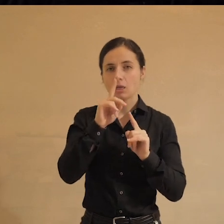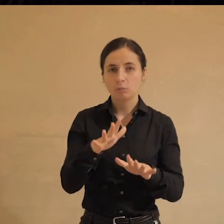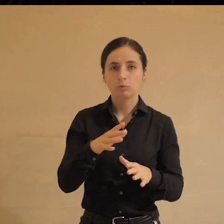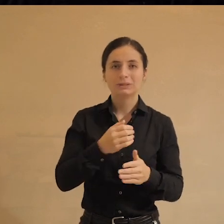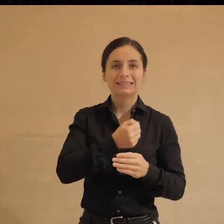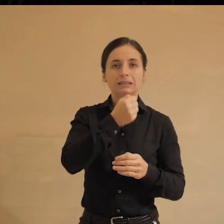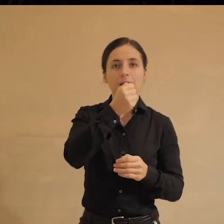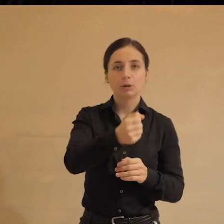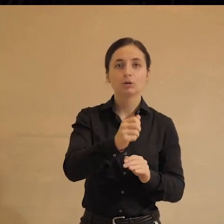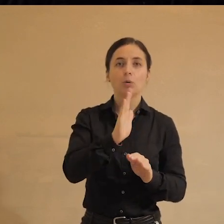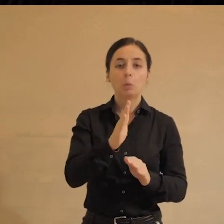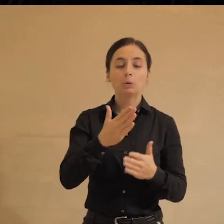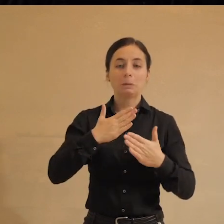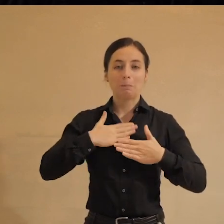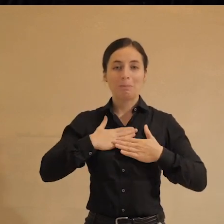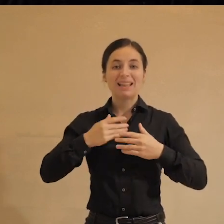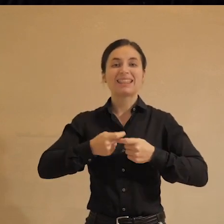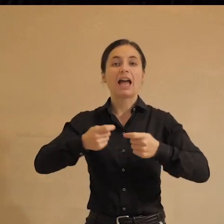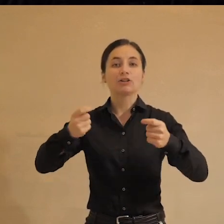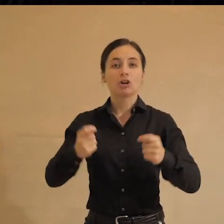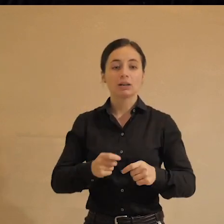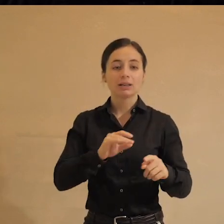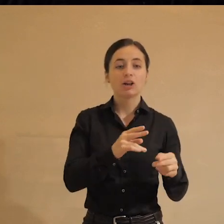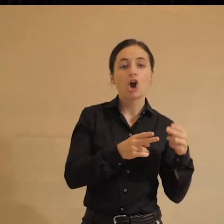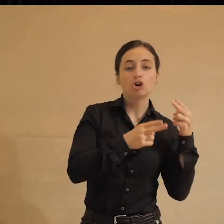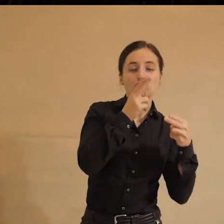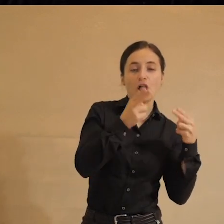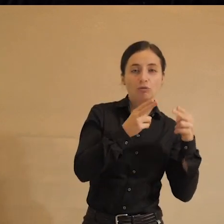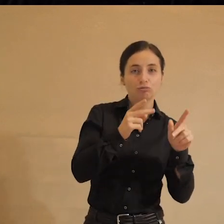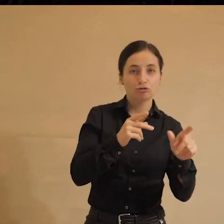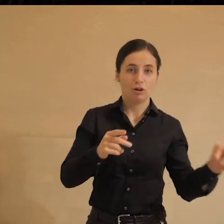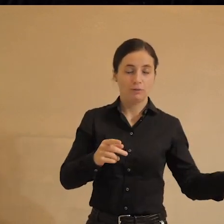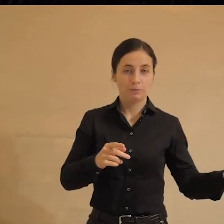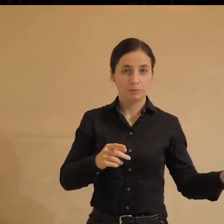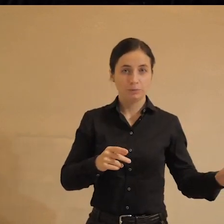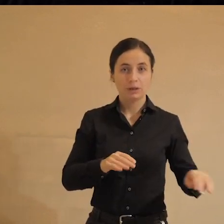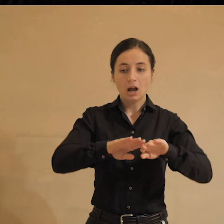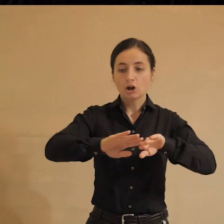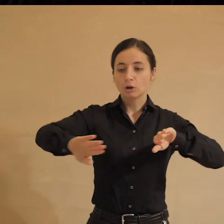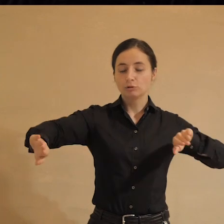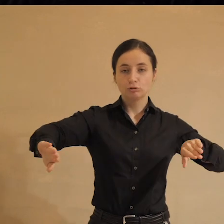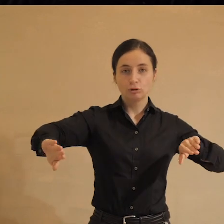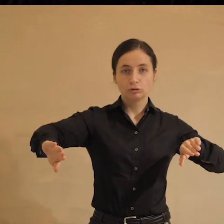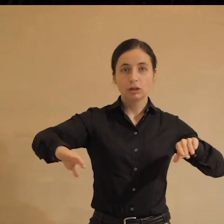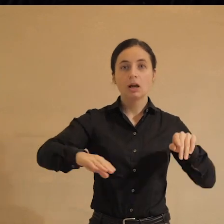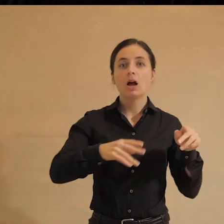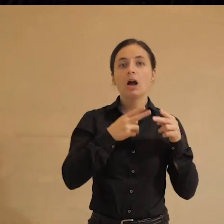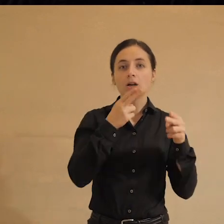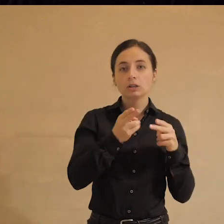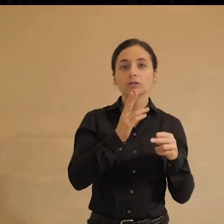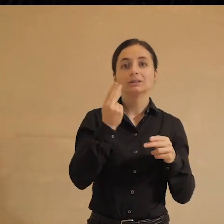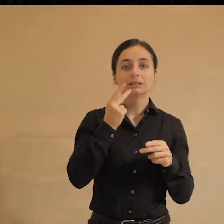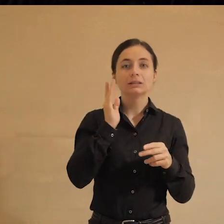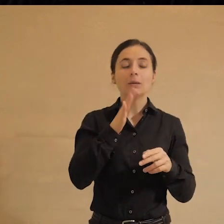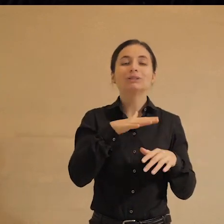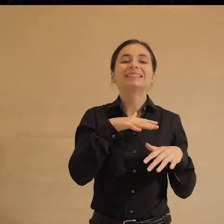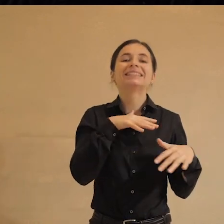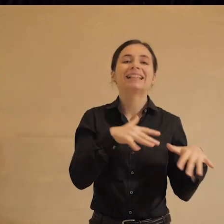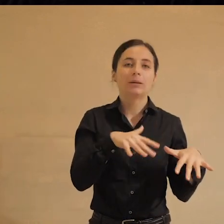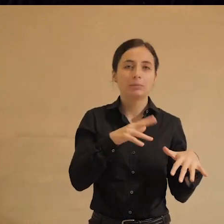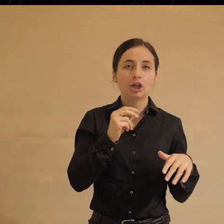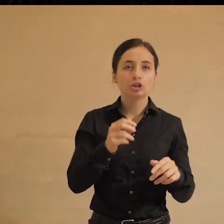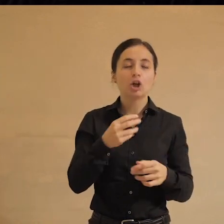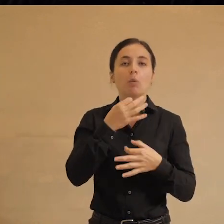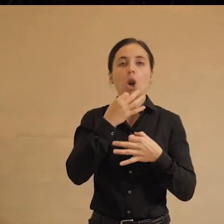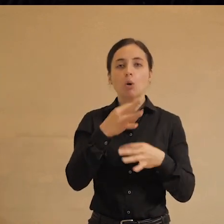депутатов, а будем только мы начальники и жалобщики. Разобщенные жалобщики всегда будут слабее, чем